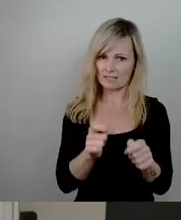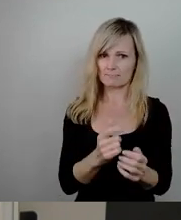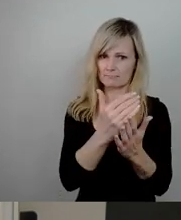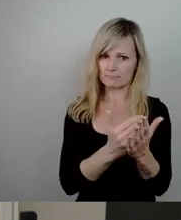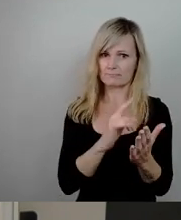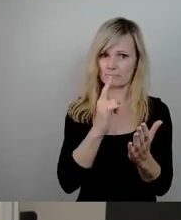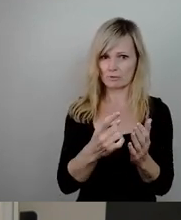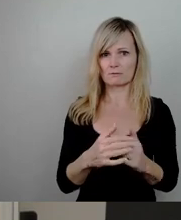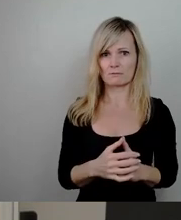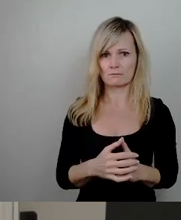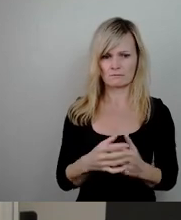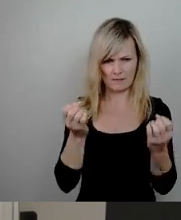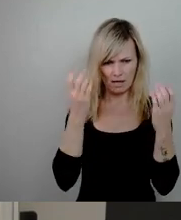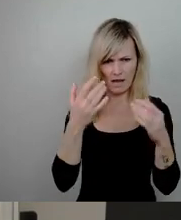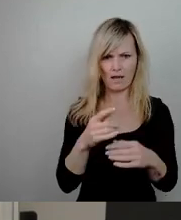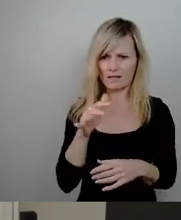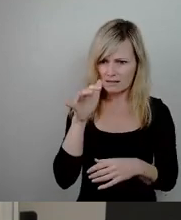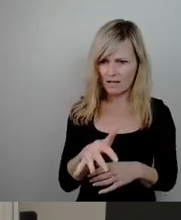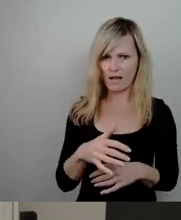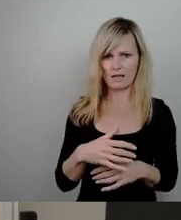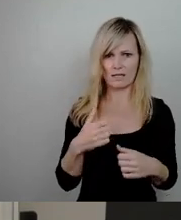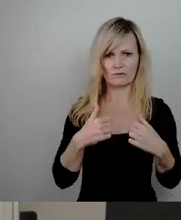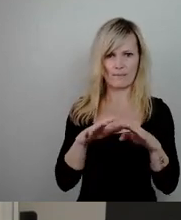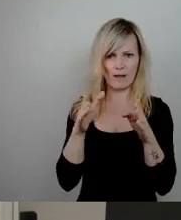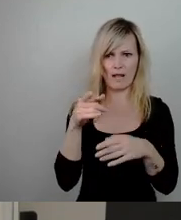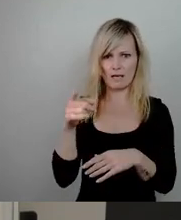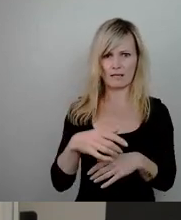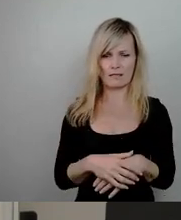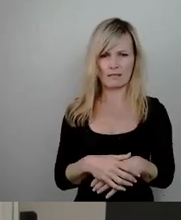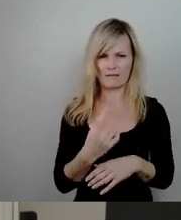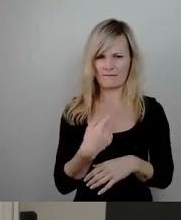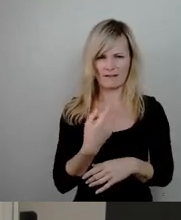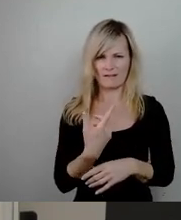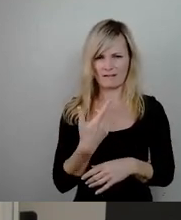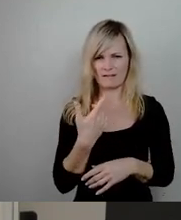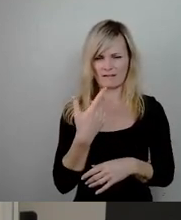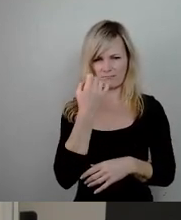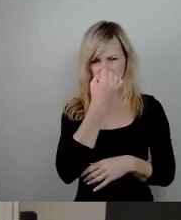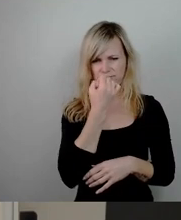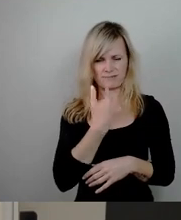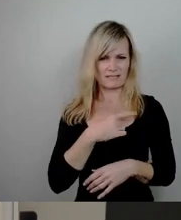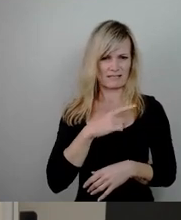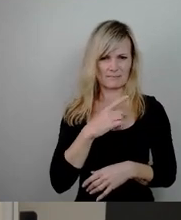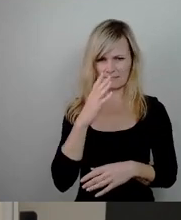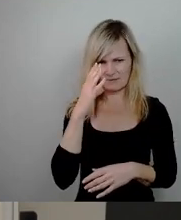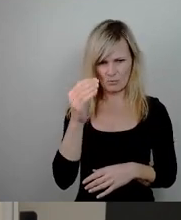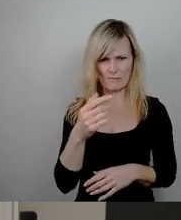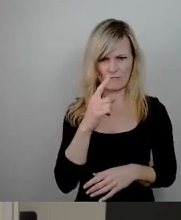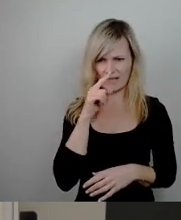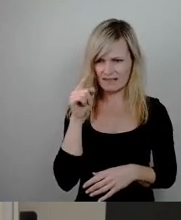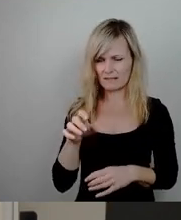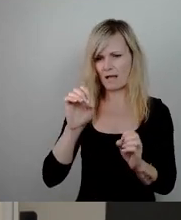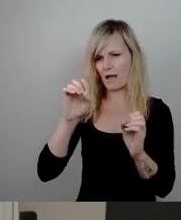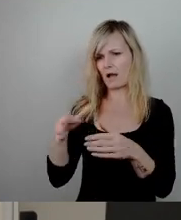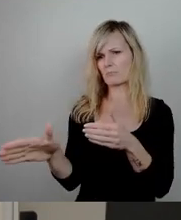funktionierende Schwimmhalle und wir werden doch mit dem Klammersack gepudert, jetzt die Existenz dieser Schwimmhalle aufs Spiel